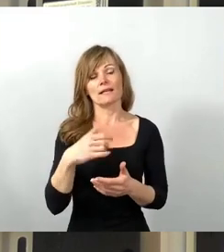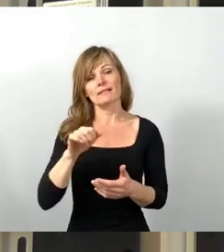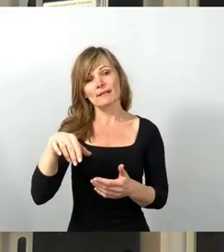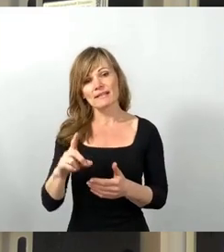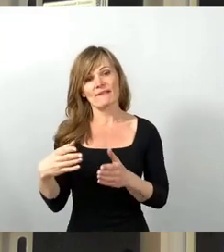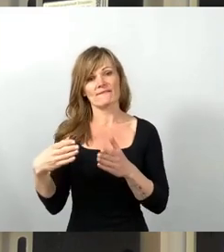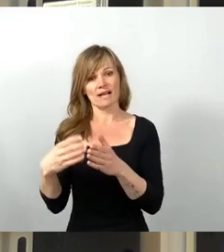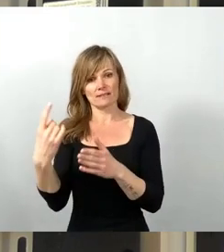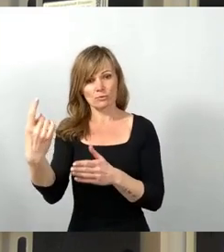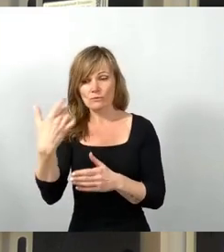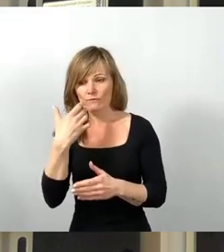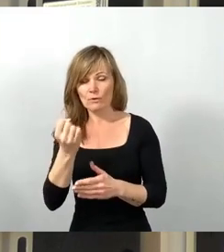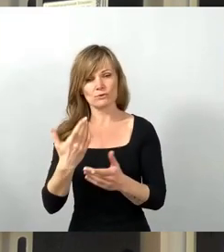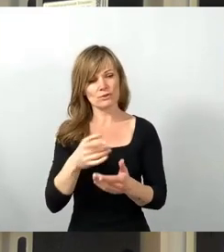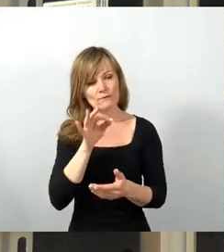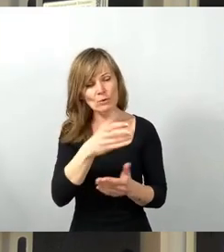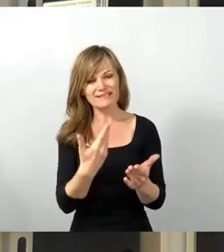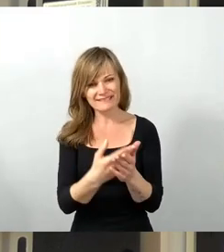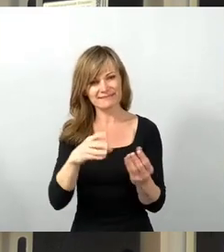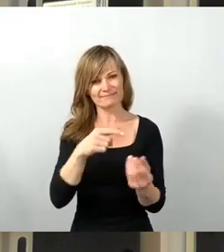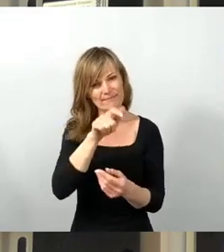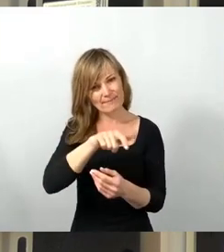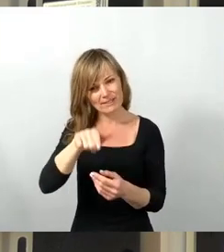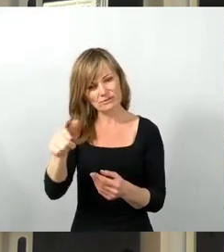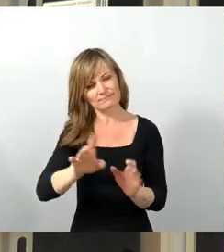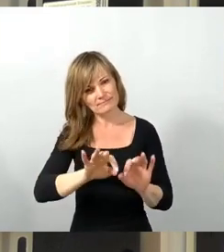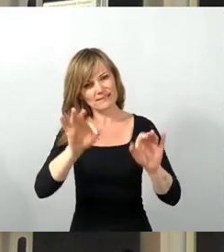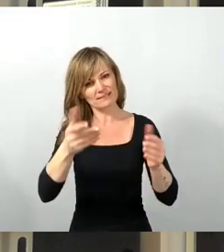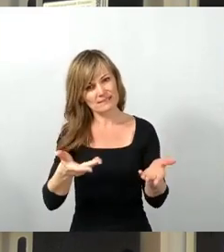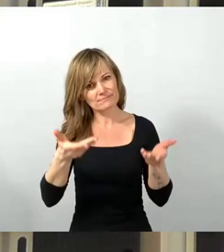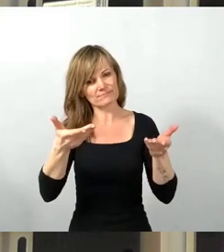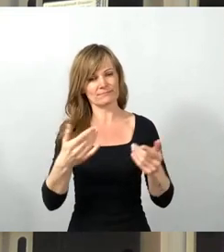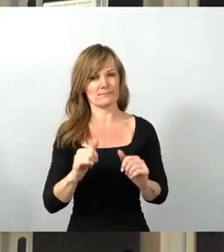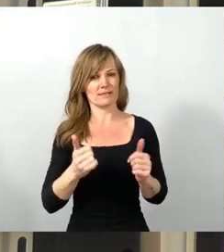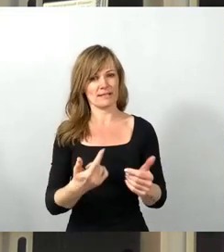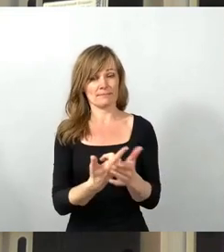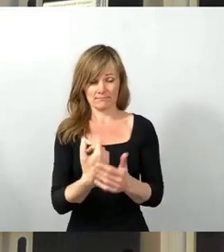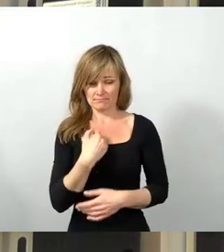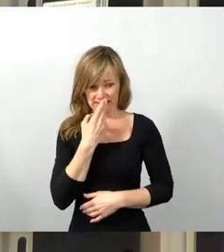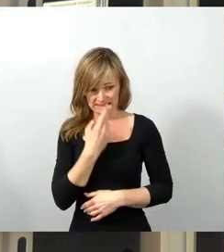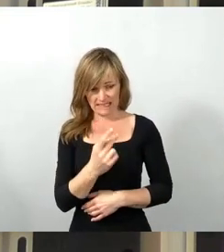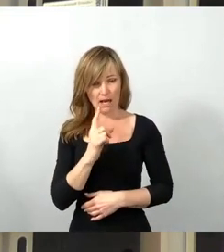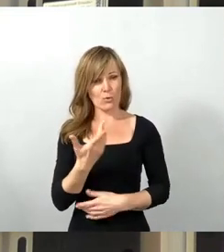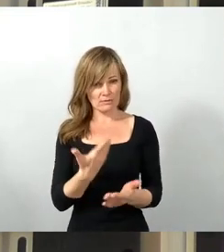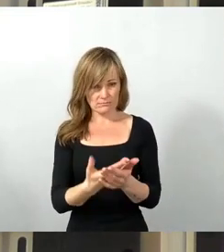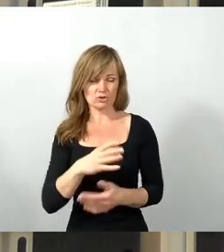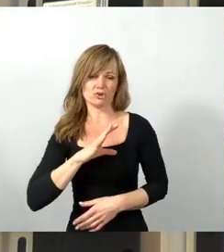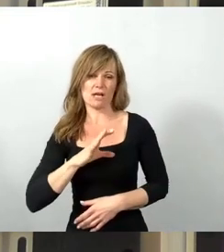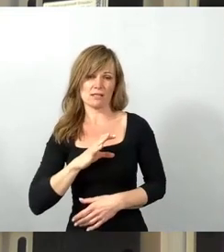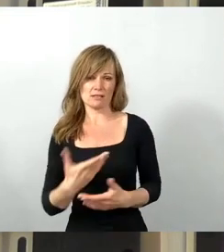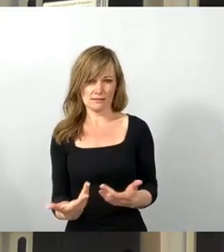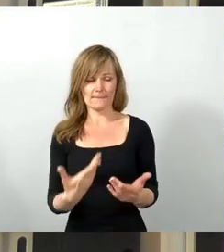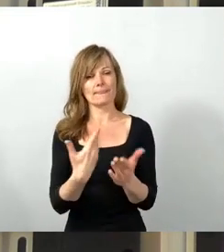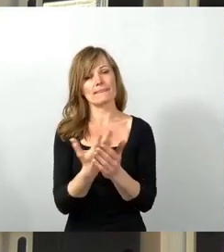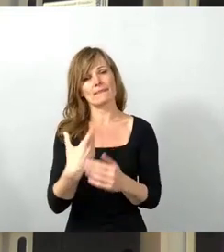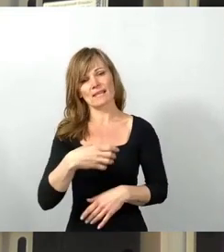vorzunehmen, sehe ich als eine Chance, den Dresdenpass zum einen bekannter zu machen, zum